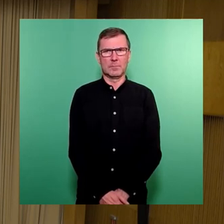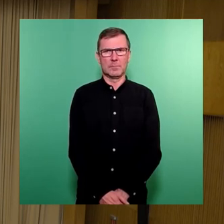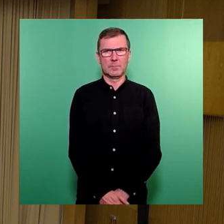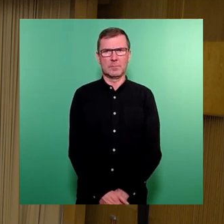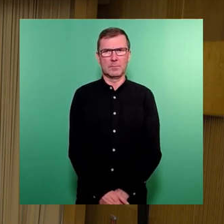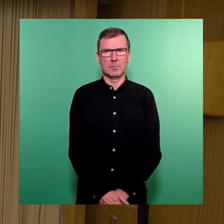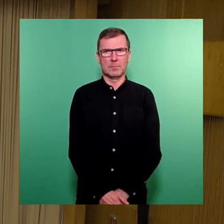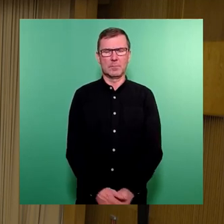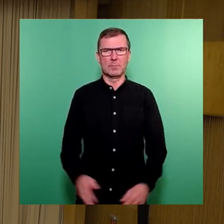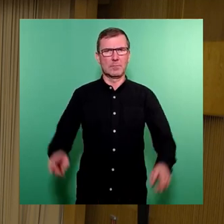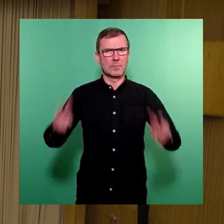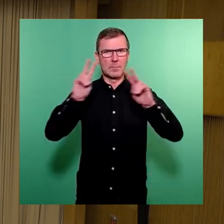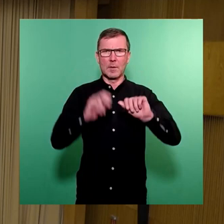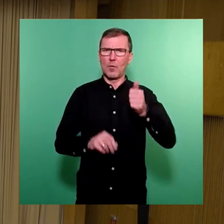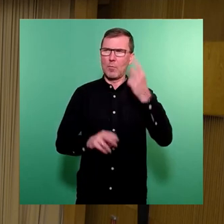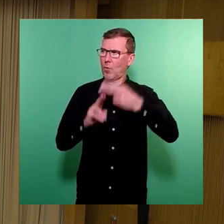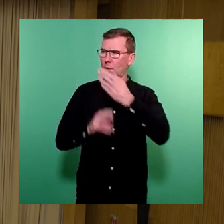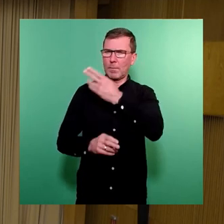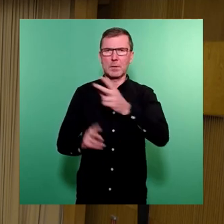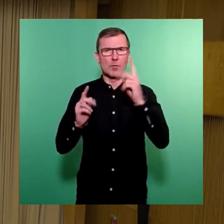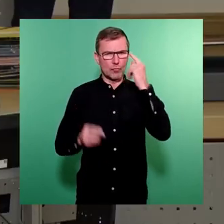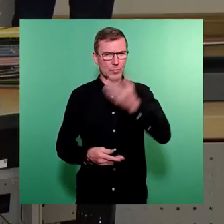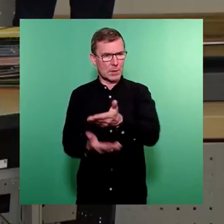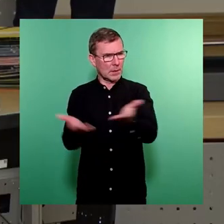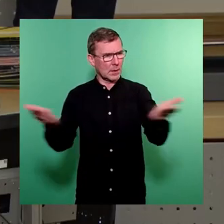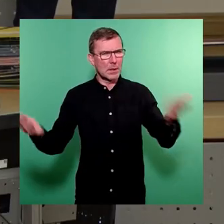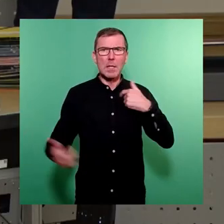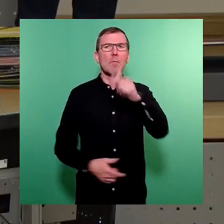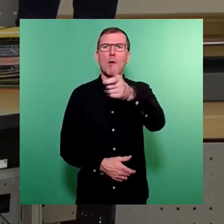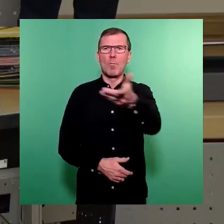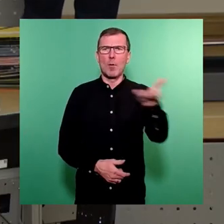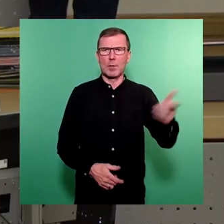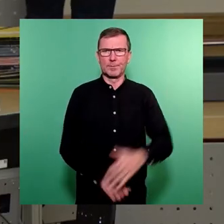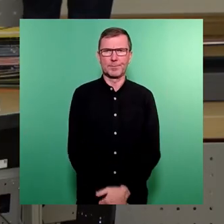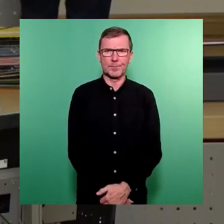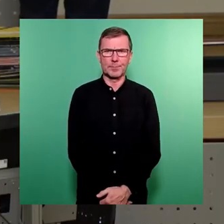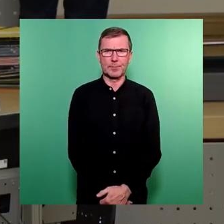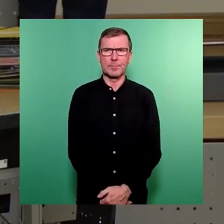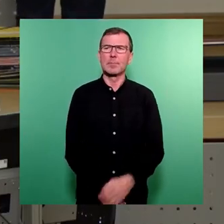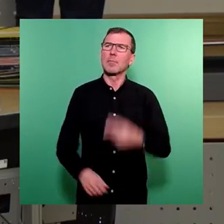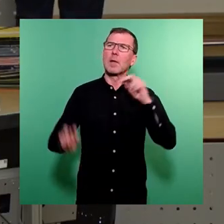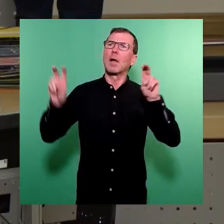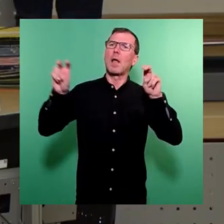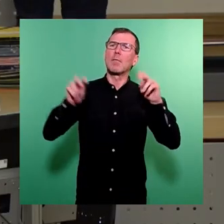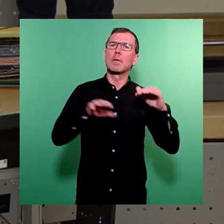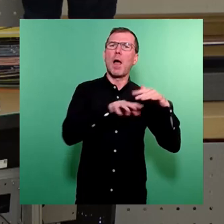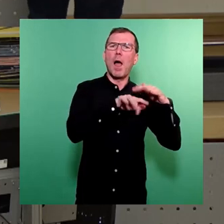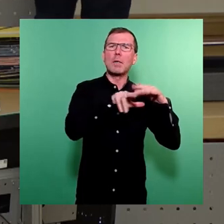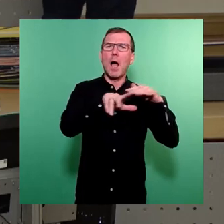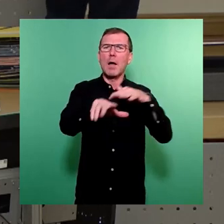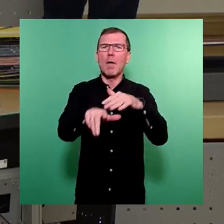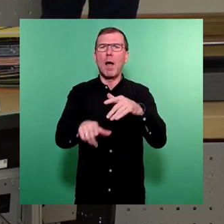Sehr geehrter Herr Oberbürgermeister, werte Stadträte, liebe Bürger, unter dem Namen Karawane des Lichts